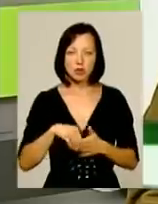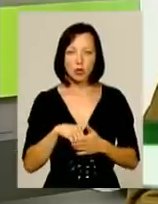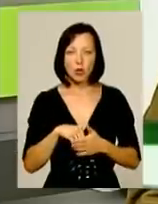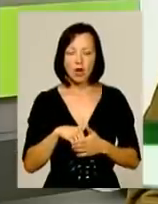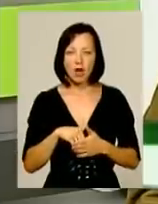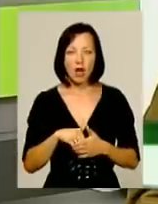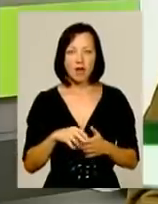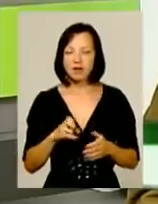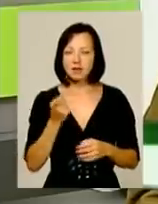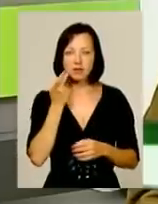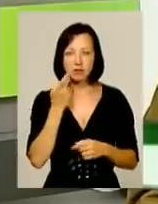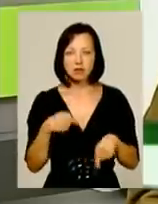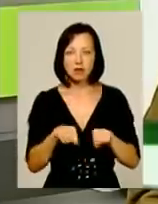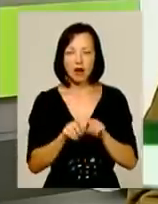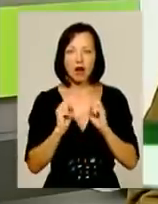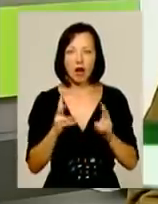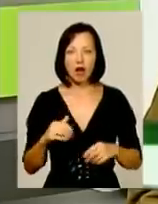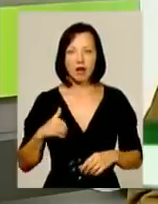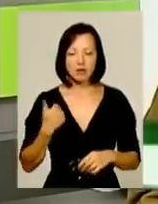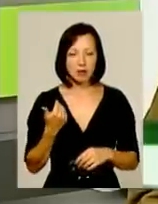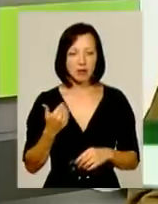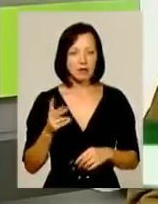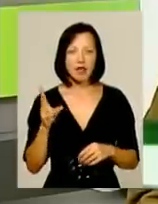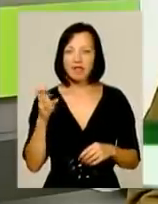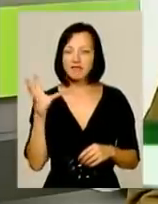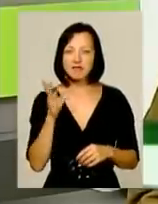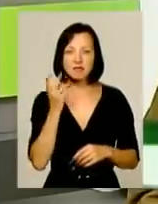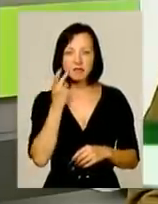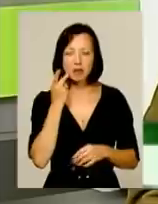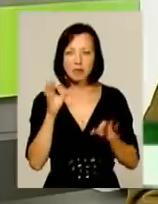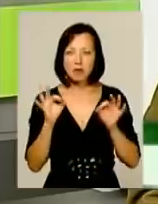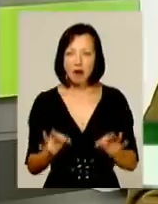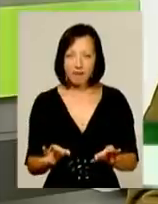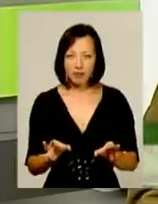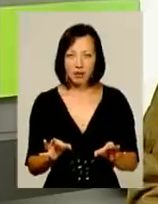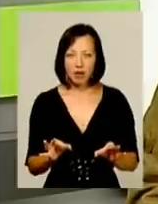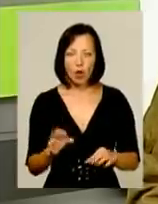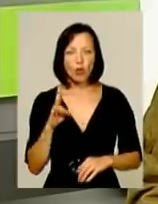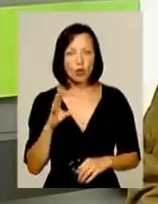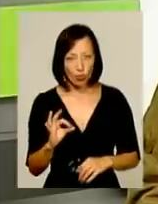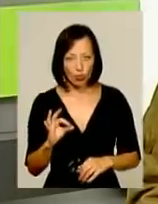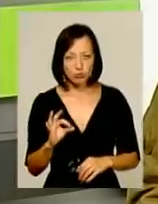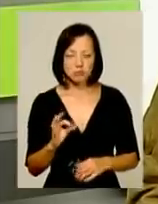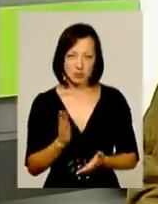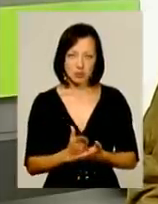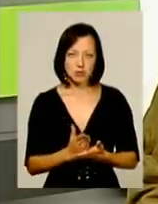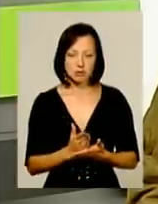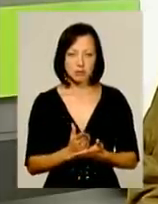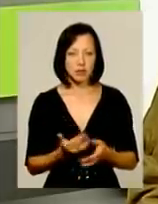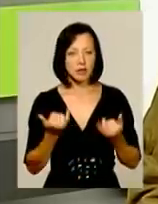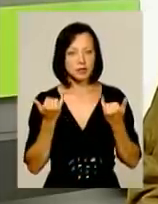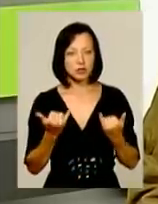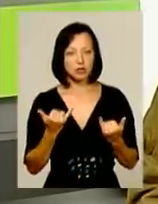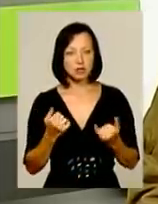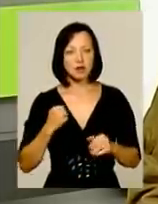Не завжди так, хотілося. Не завжди правильно, не завжди верно. Але, тим не мене, він є. Зараз